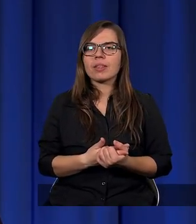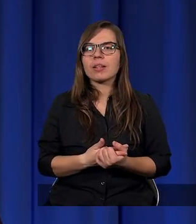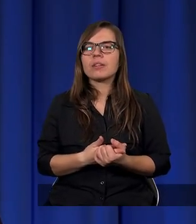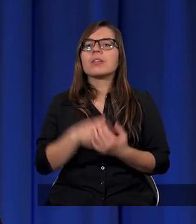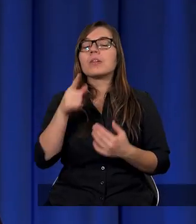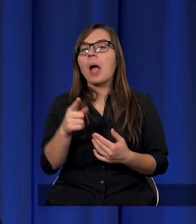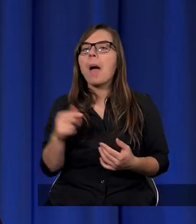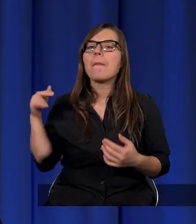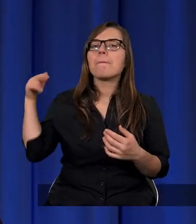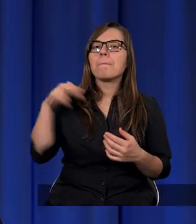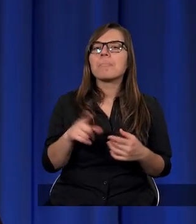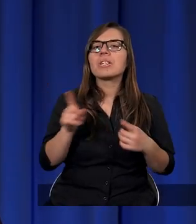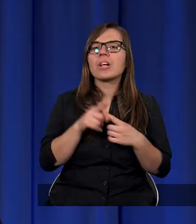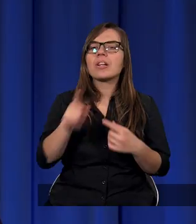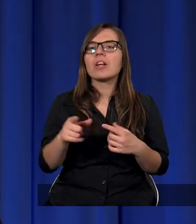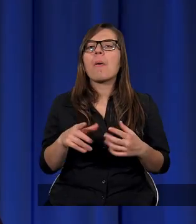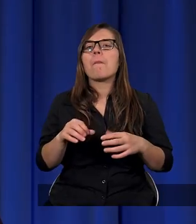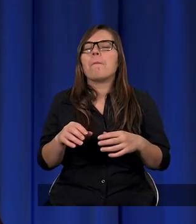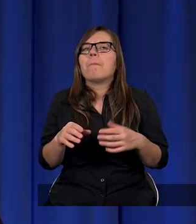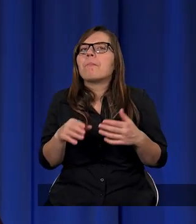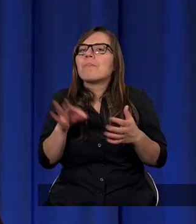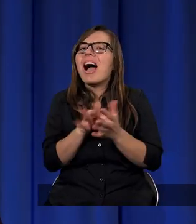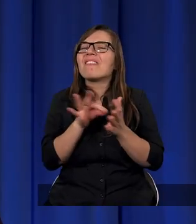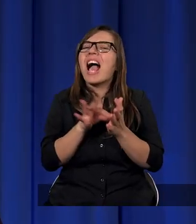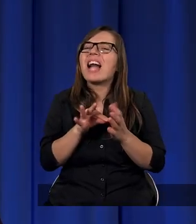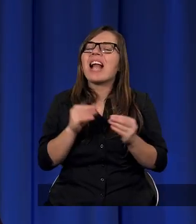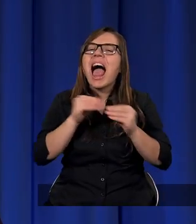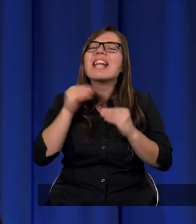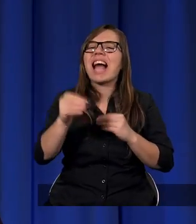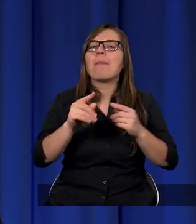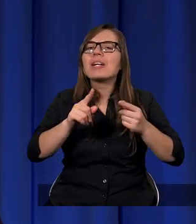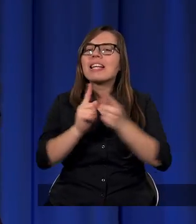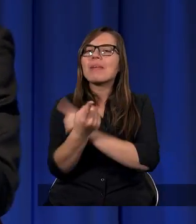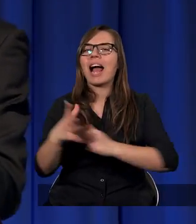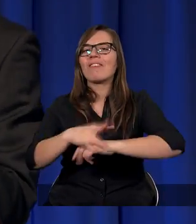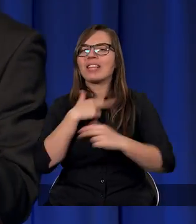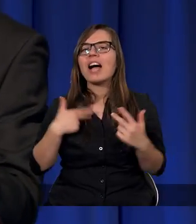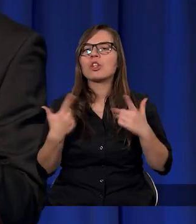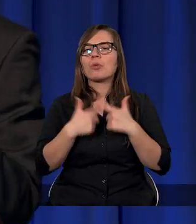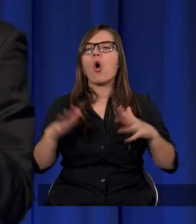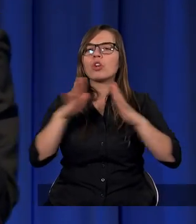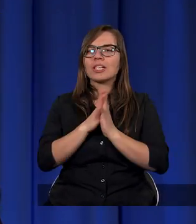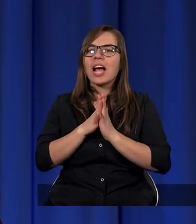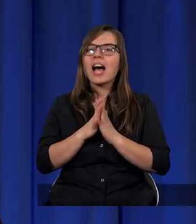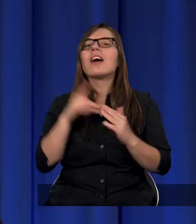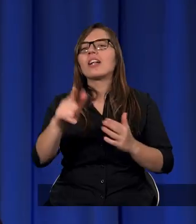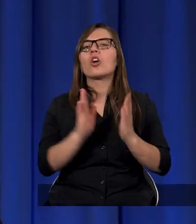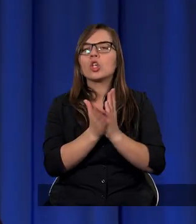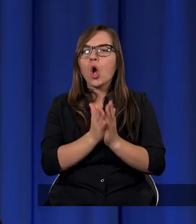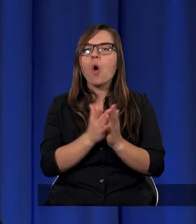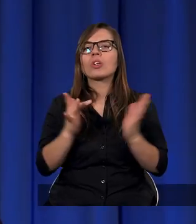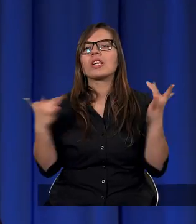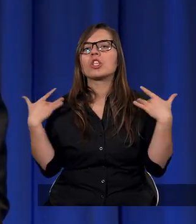I przyszedł w pewnym momencie przełom w naszym Kościele. W 97 roku Ellen White napisała książkę